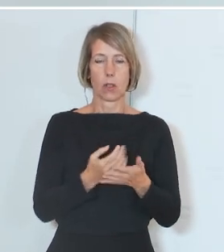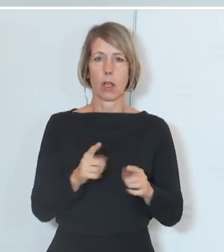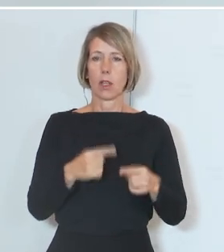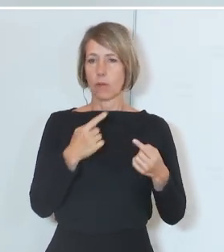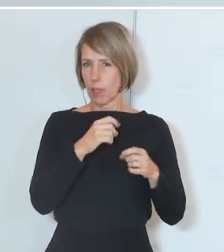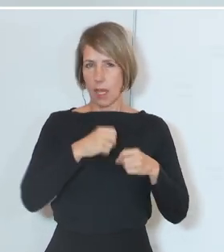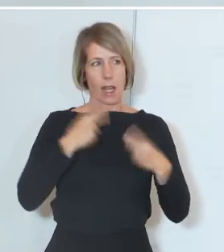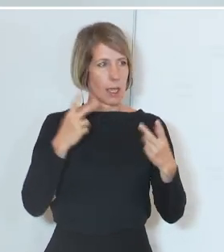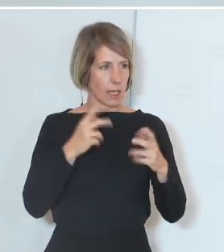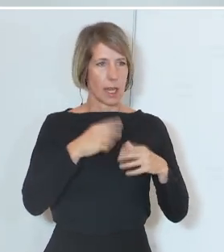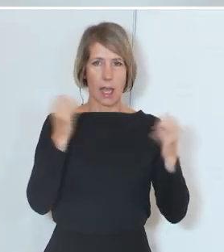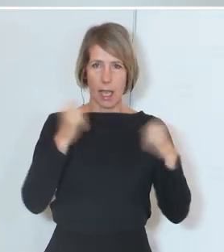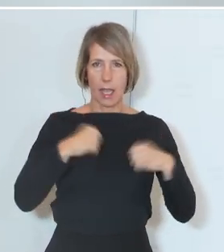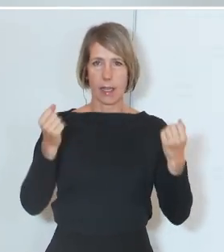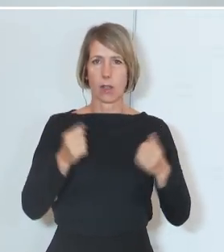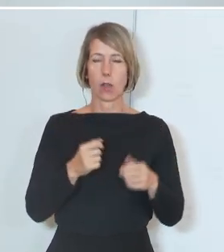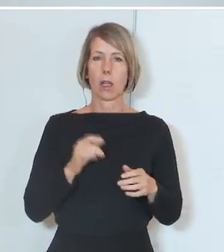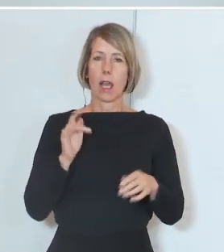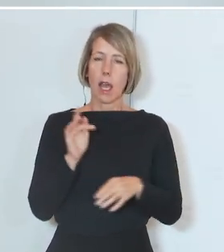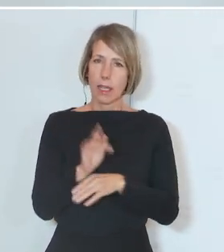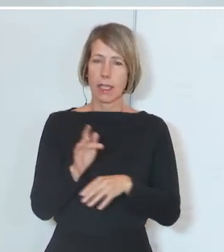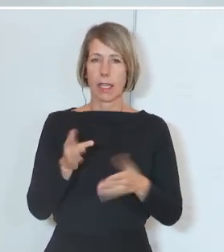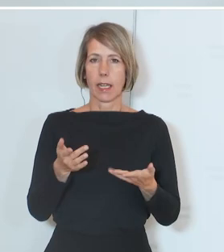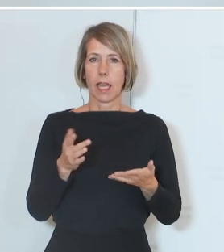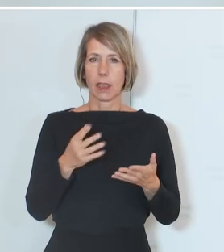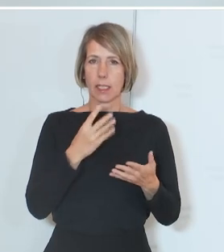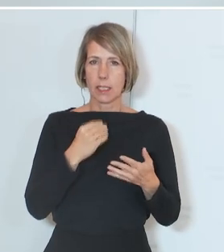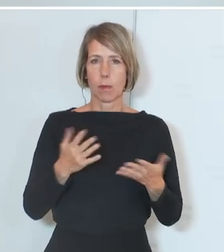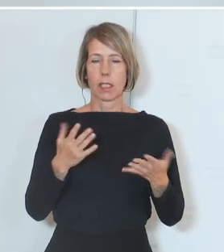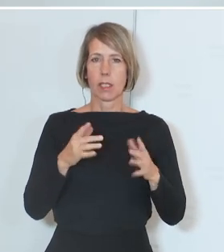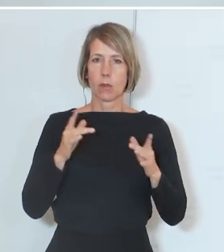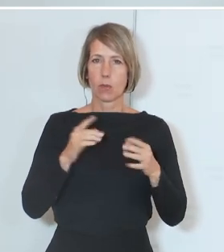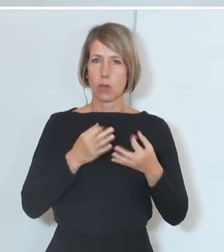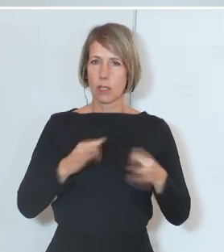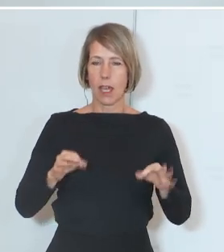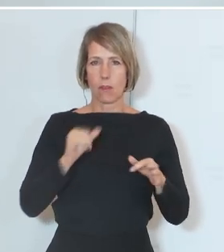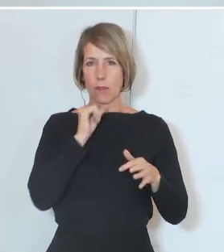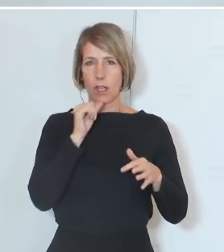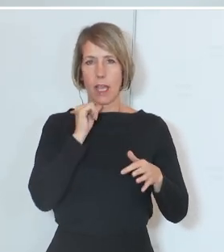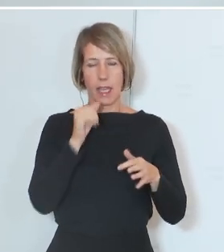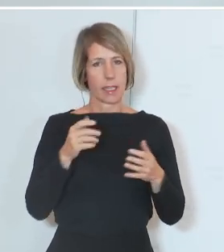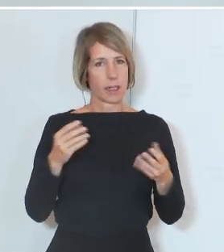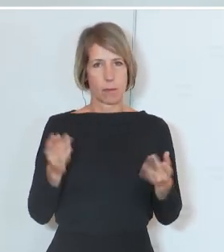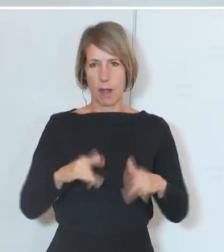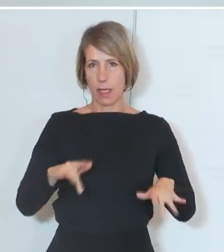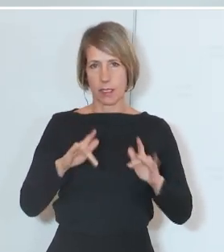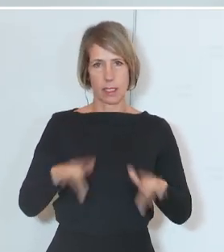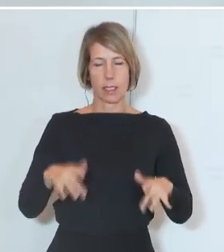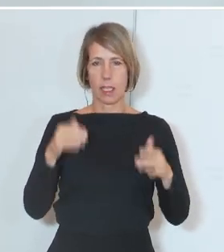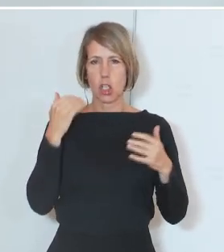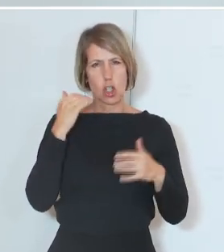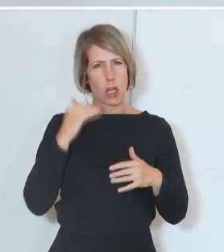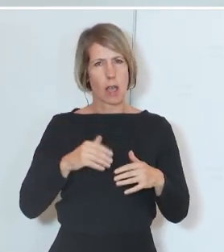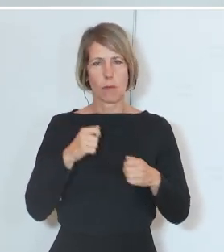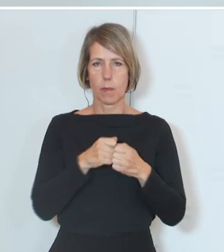Platz geben, nicht in Österreich, aber auch nirgends sonst auf der Welt. Antisemitismus ist auf das Schärfste zu bekämpfen und zu